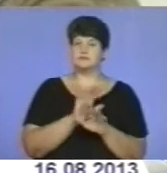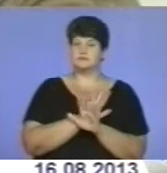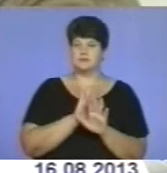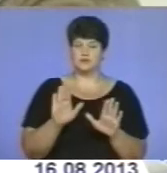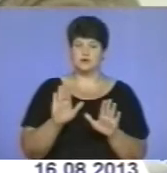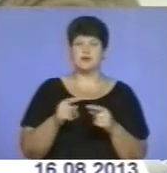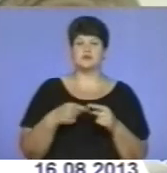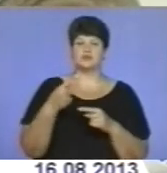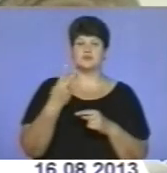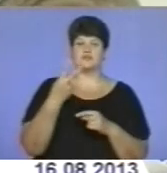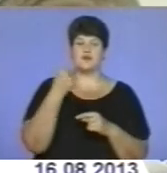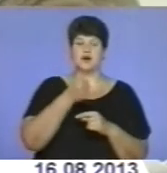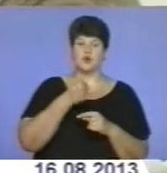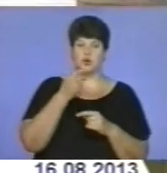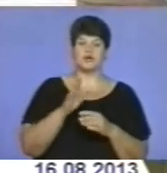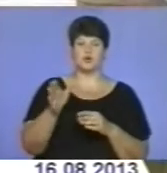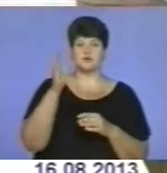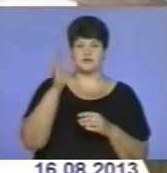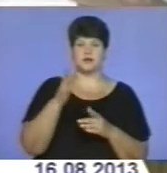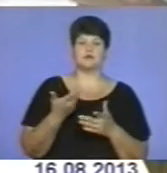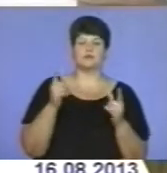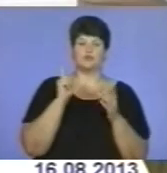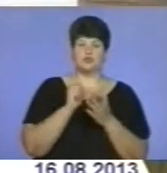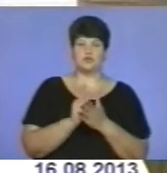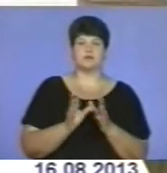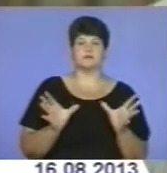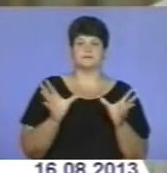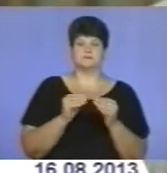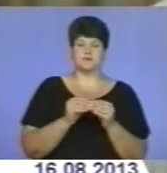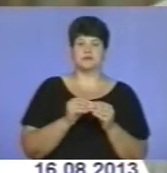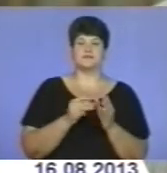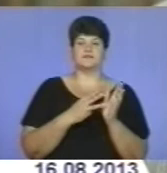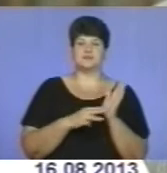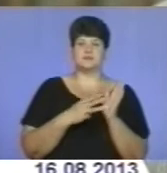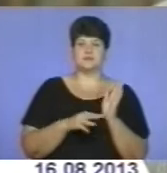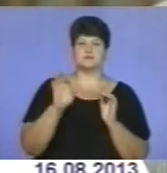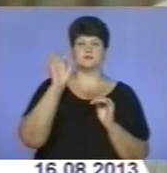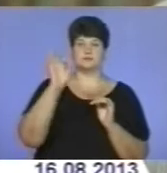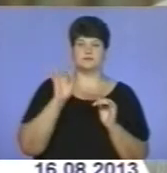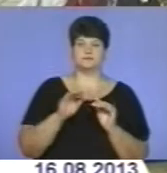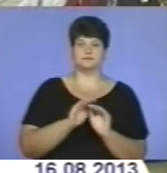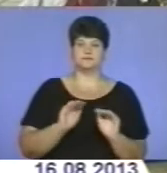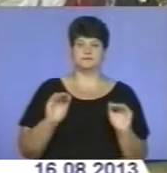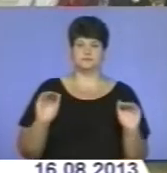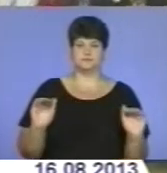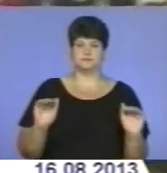Натомість наступні два роки освітяни зобов'язані охопити позашкіллям від 40 до 80% дітлахів.